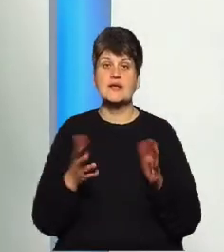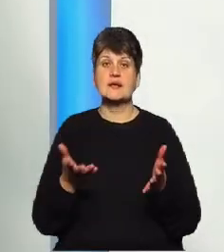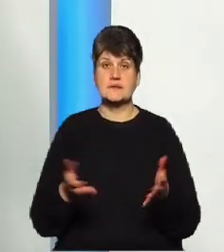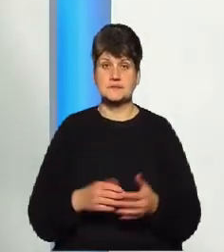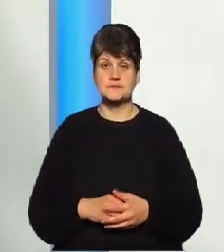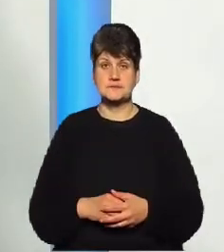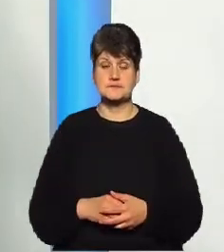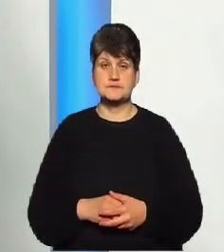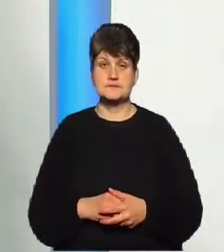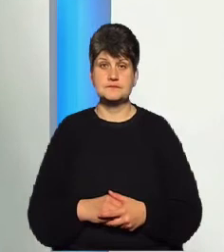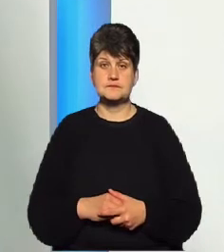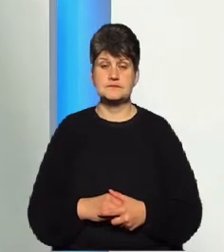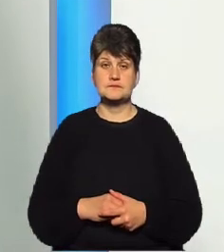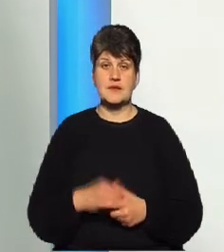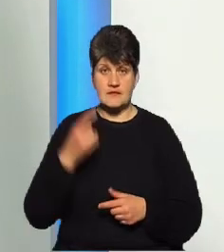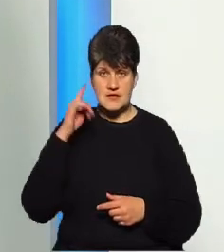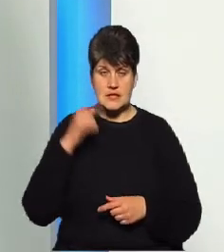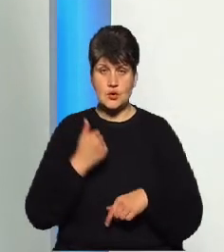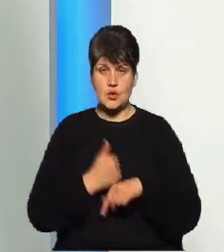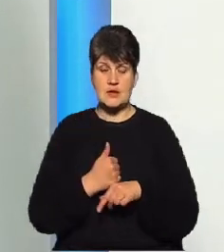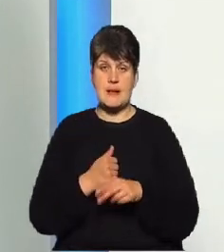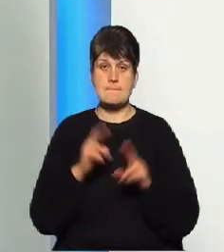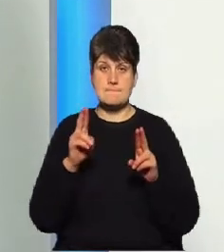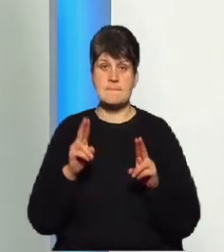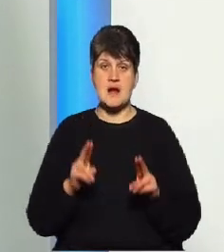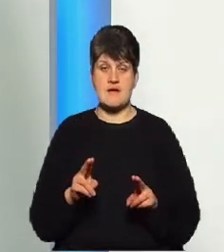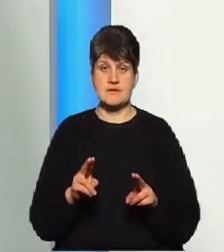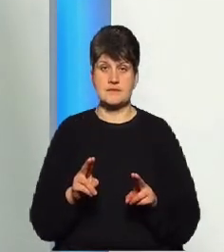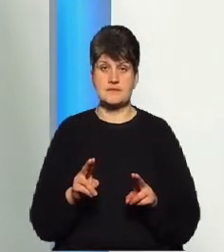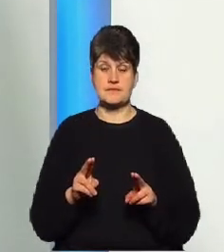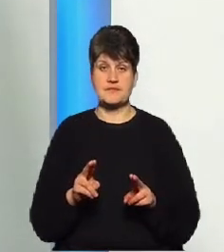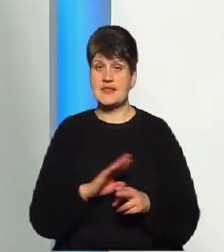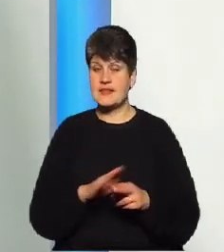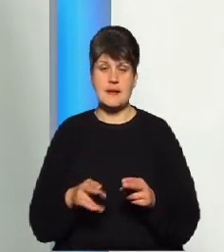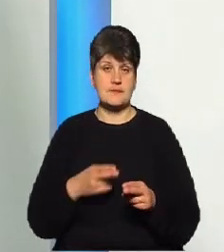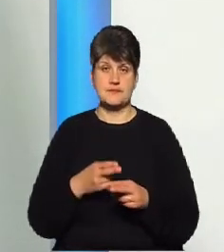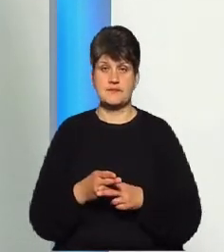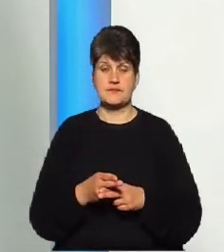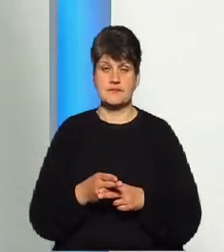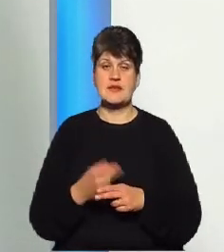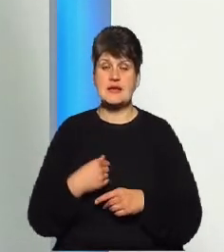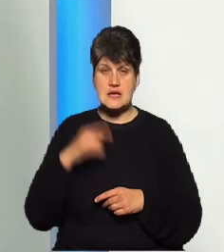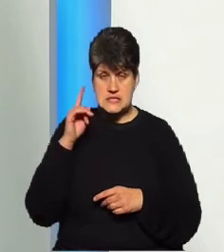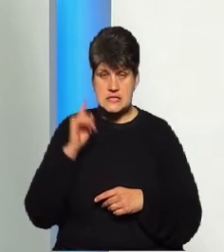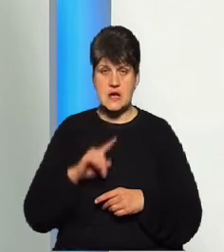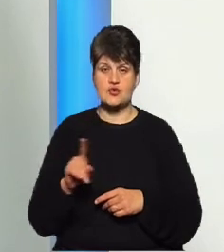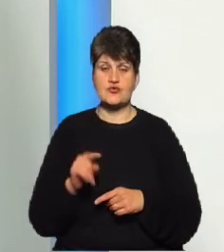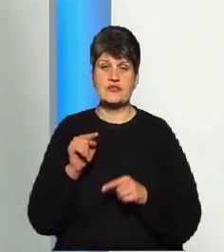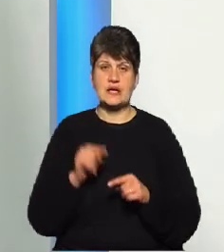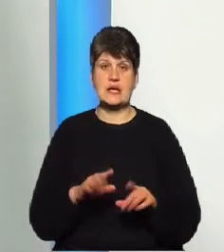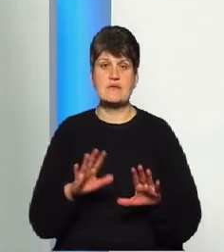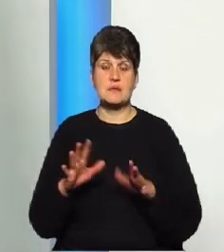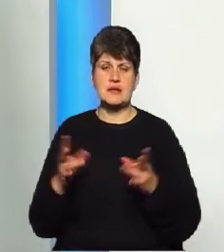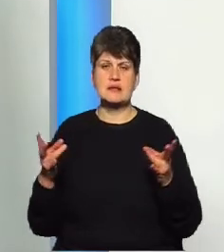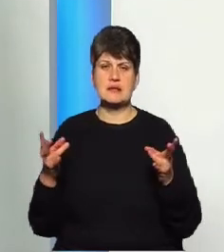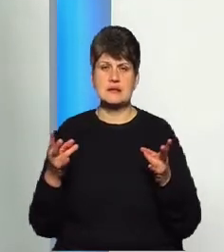Ви знаєте, основне правило медицини. Ноцере, не на шкодь. Я знаю, що в таких випадках не треба лізти